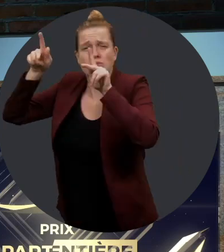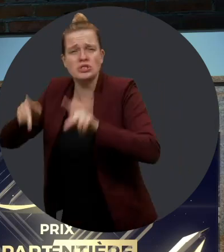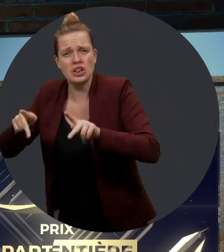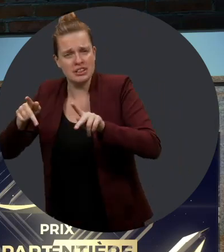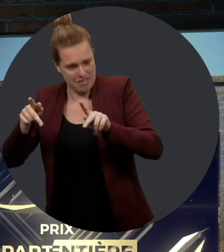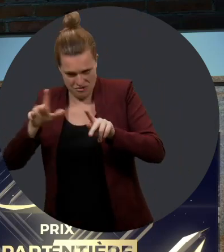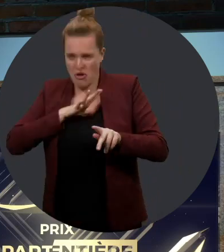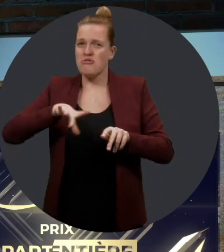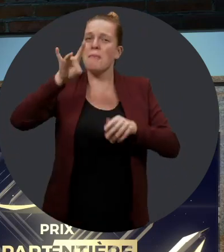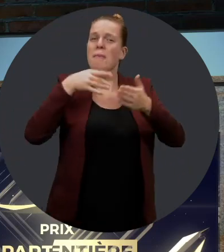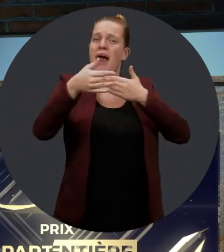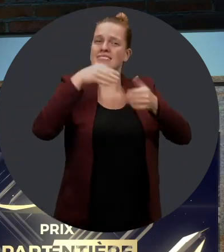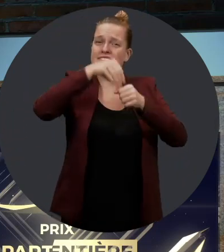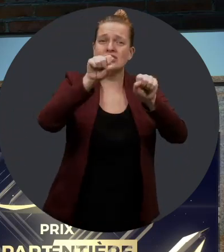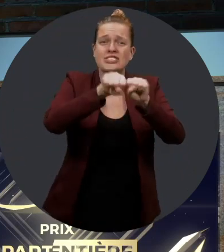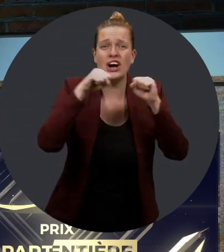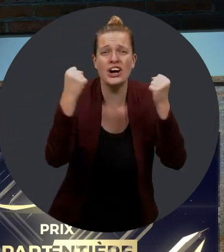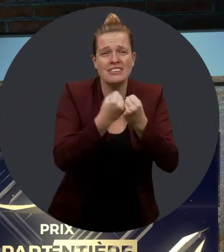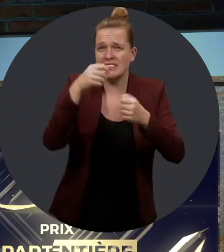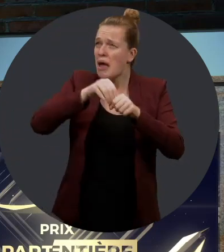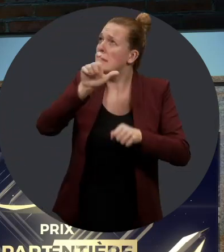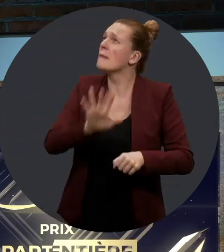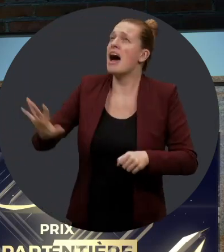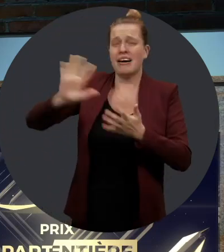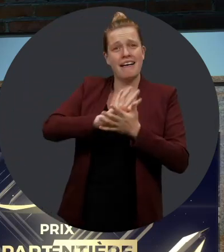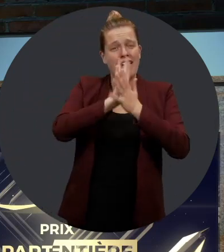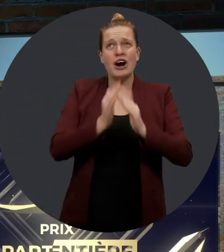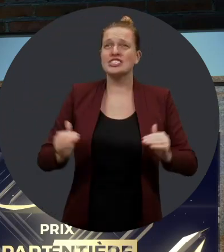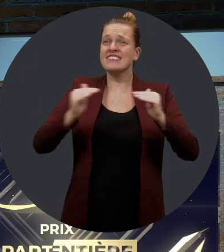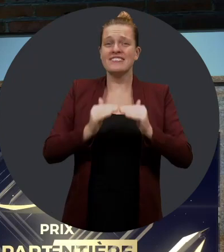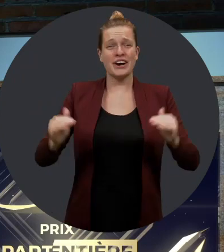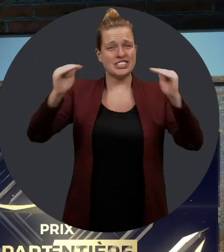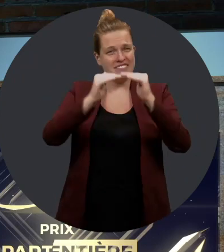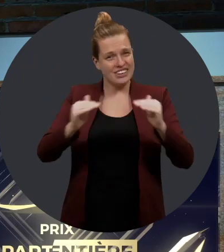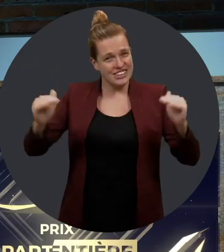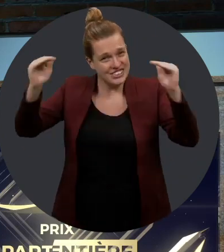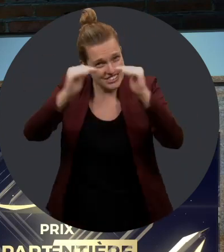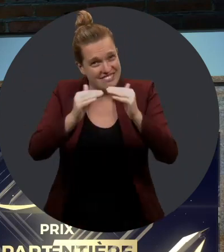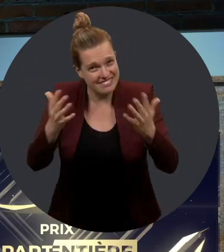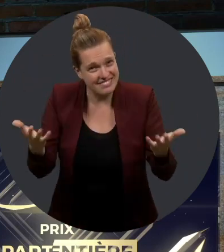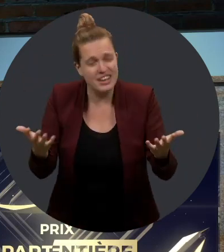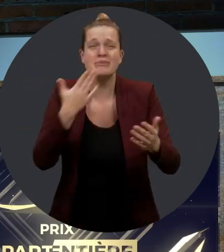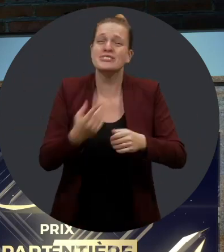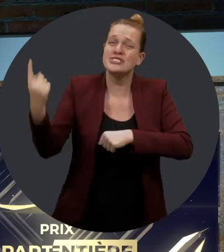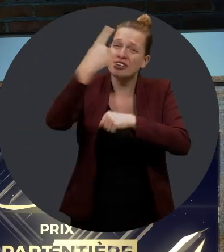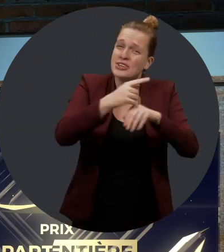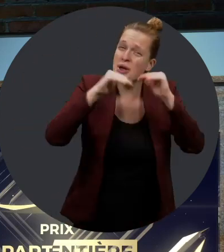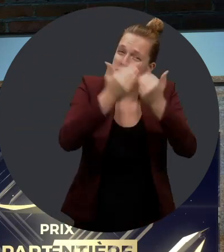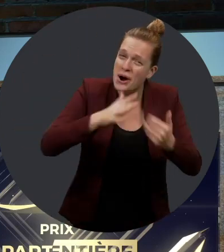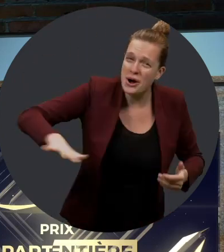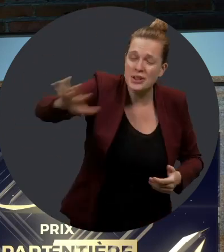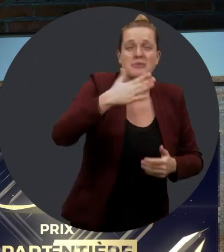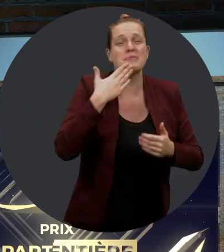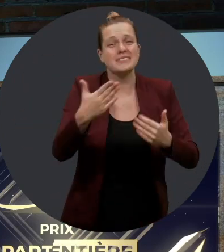chacun puisse trouver sa place mais surtout pour que le Québec devienne une société de plus en plus inclusive. Bonne fin